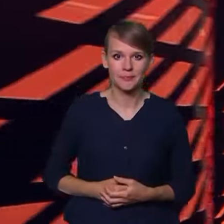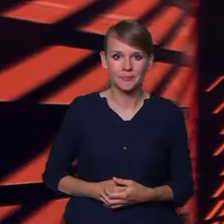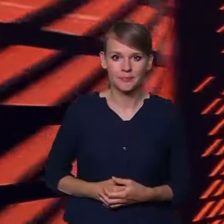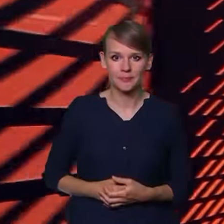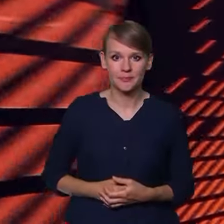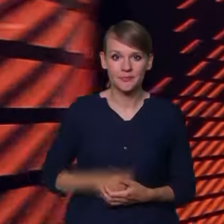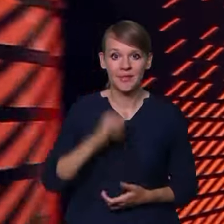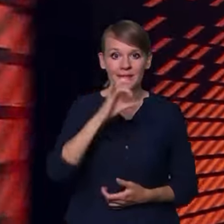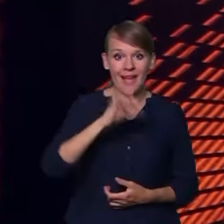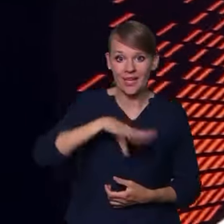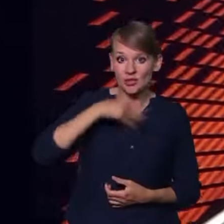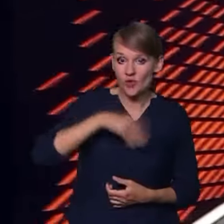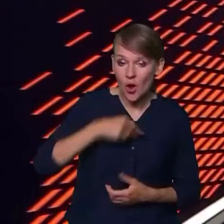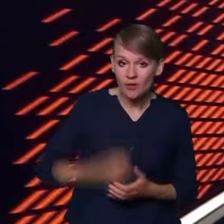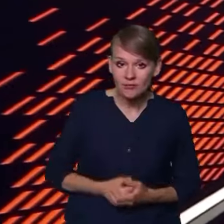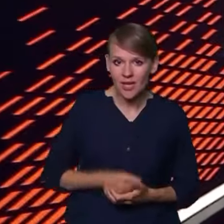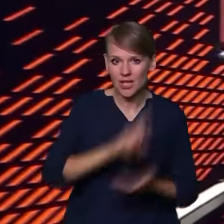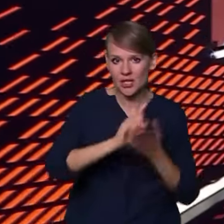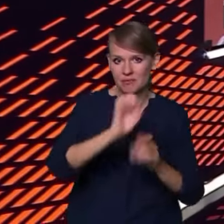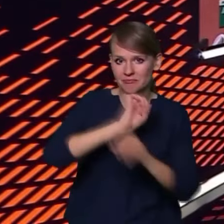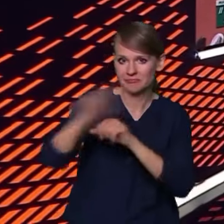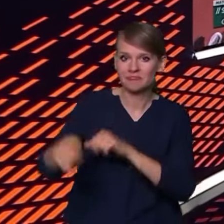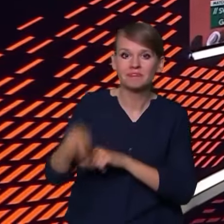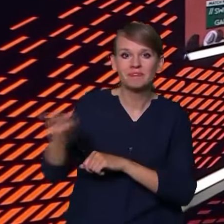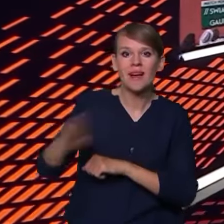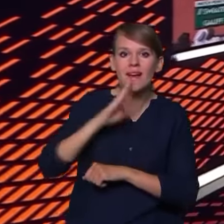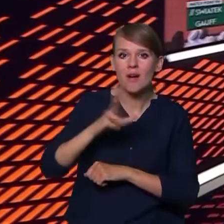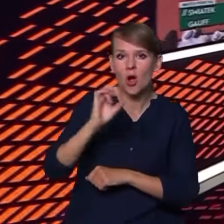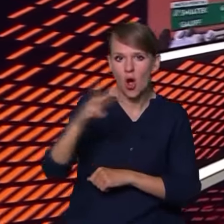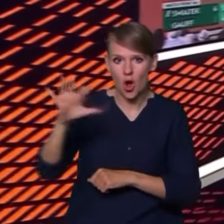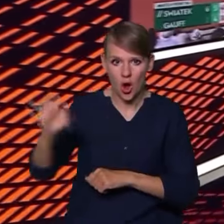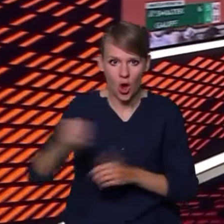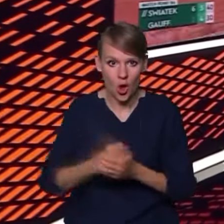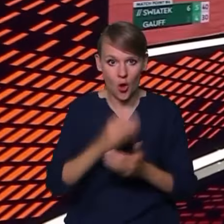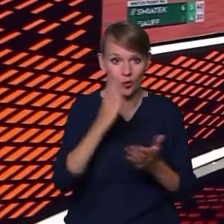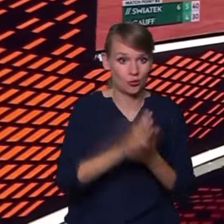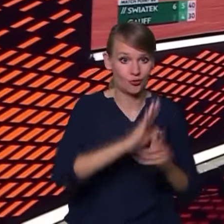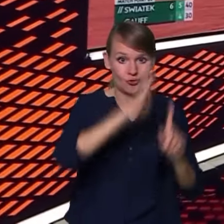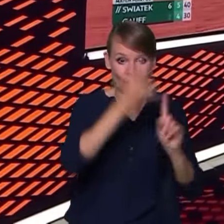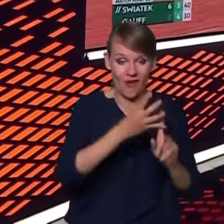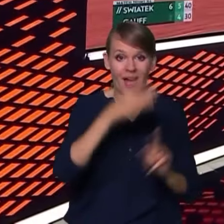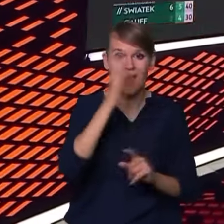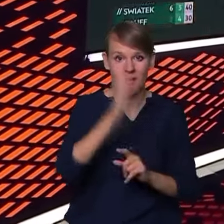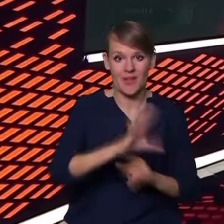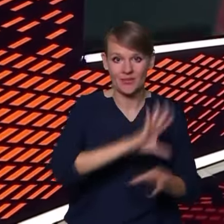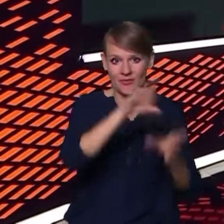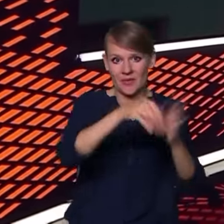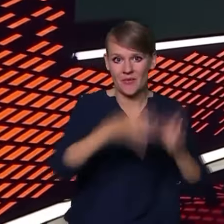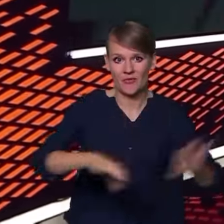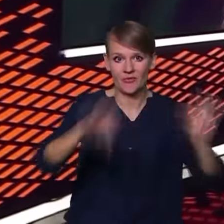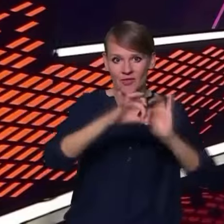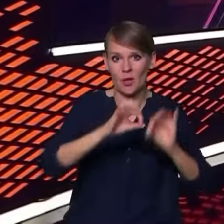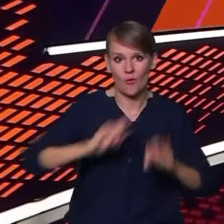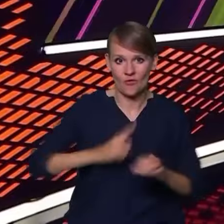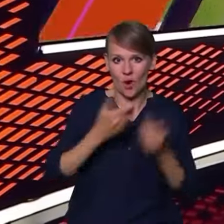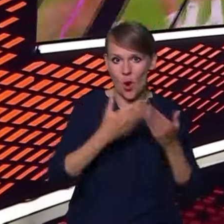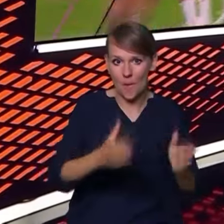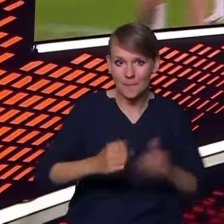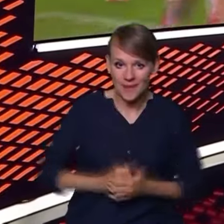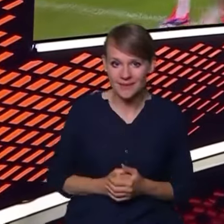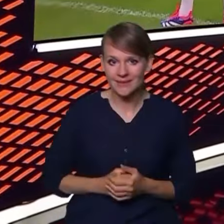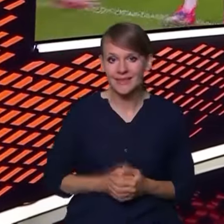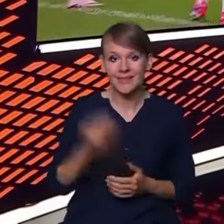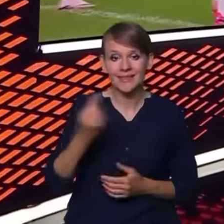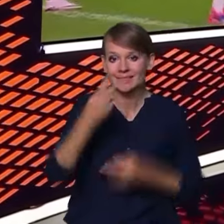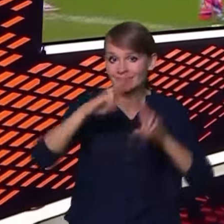Iga Świątek szybko rozprawiła się z Amerykanką Coco Goff i już czwarty raz zagra w finale French Open. Jeszcze tylko